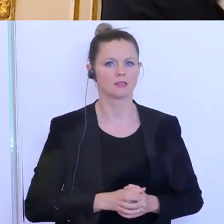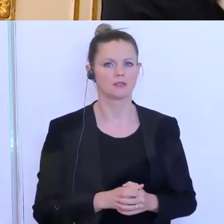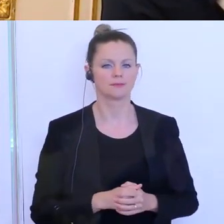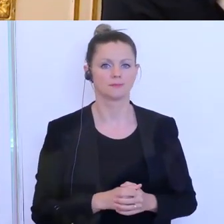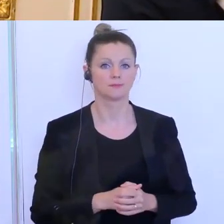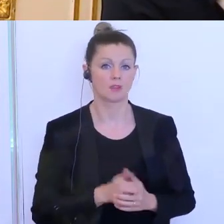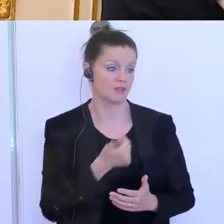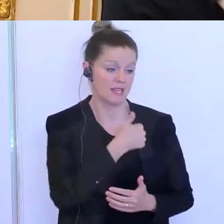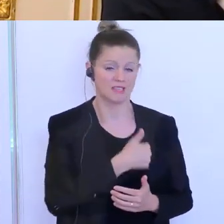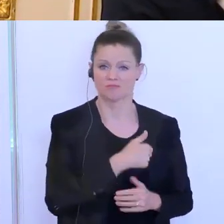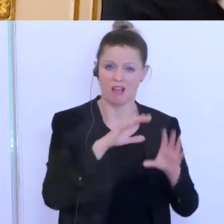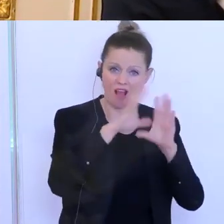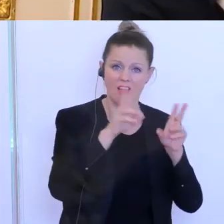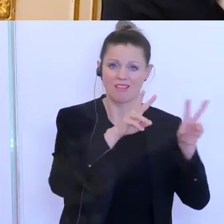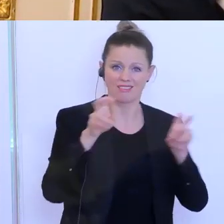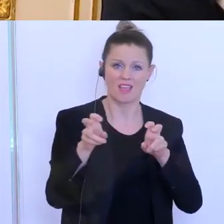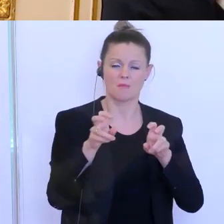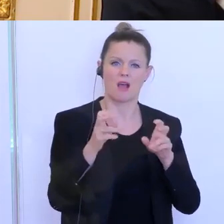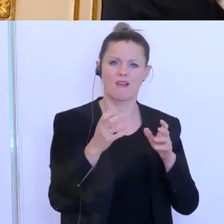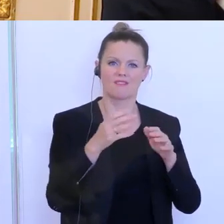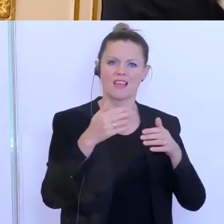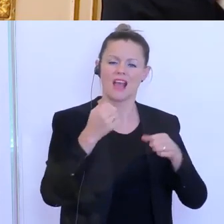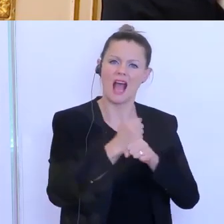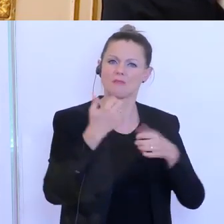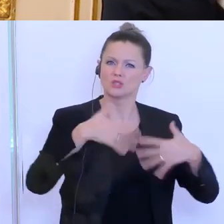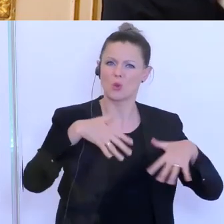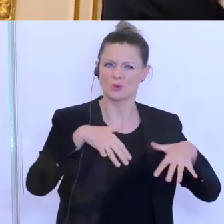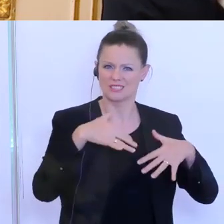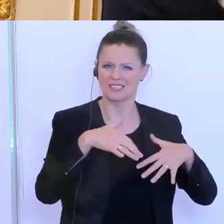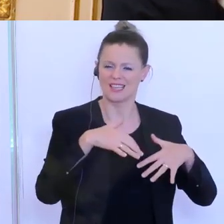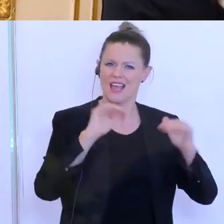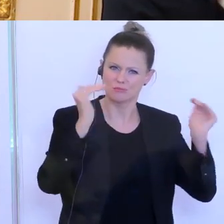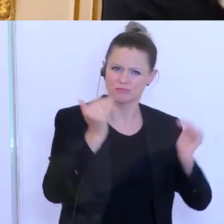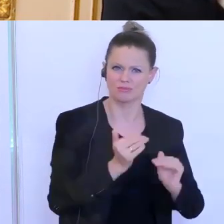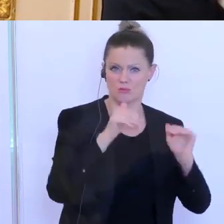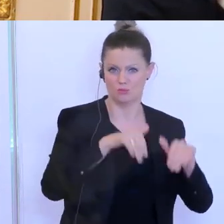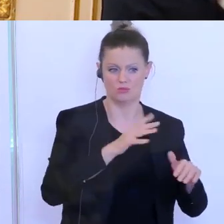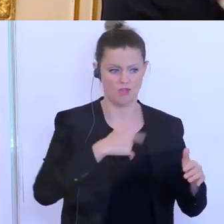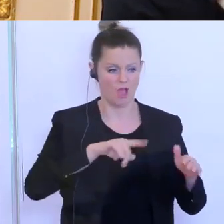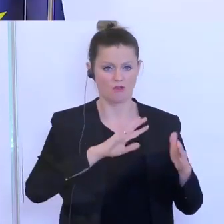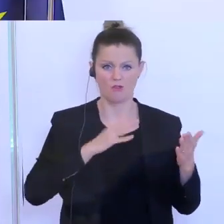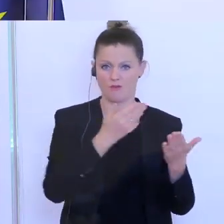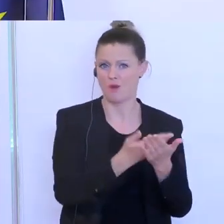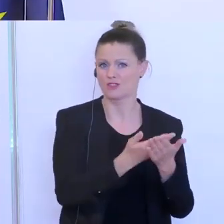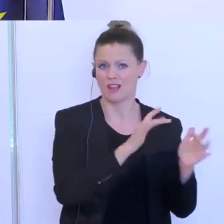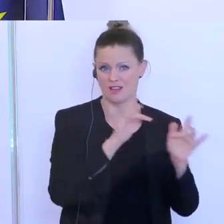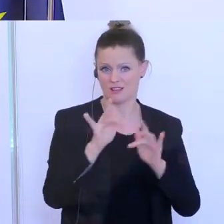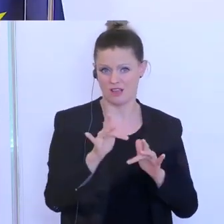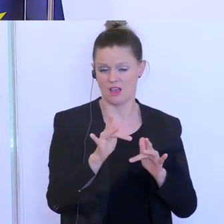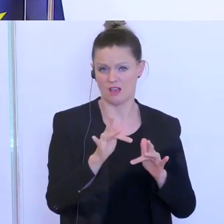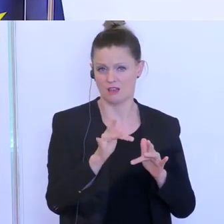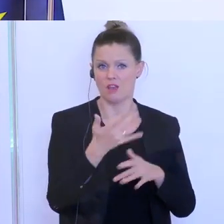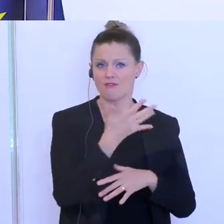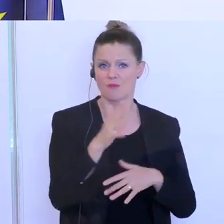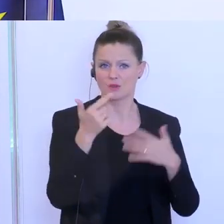Das eine ist die ganze Thematik rund um die Bekämpfung der Arbeitslosigkeit. Da haben wir auch natürlich den Vorschlag eingebracht, dass bei